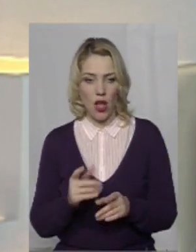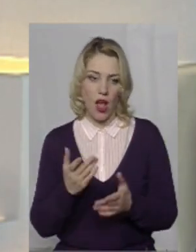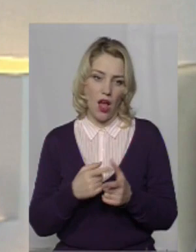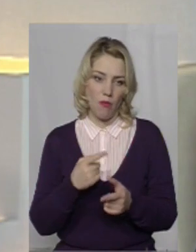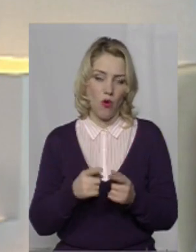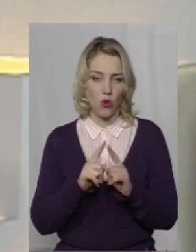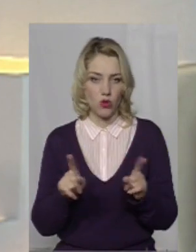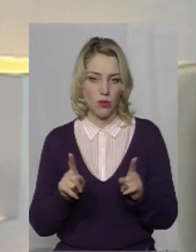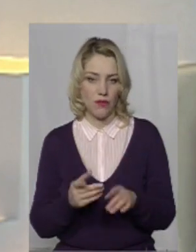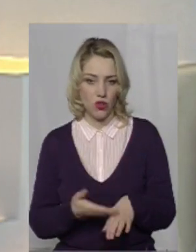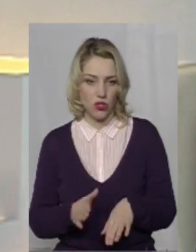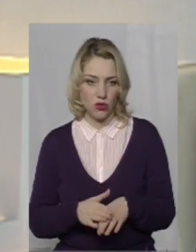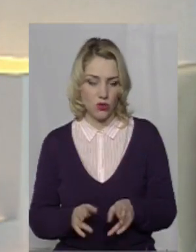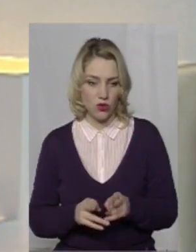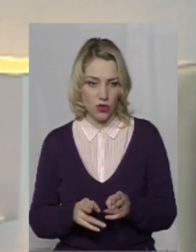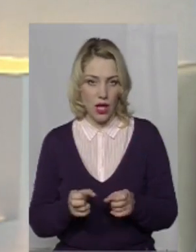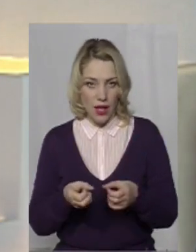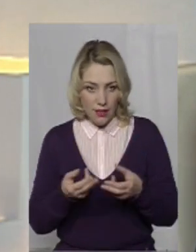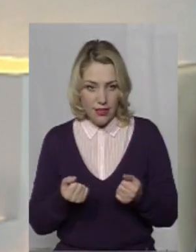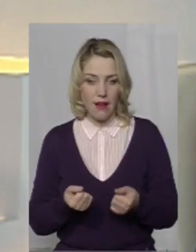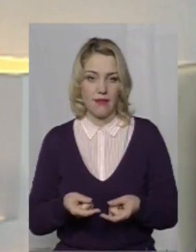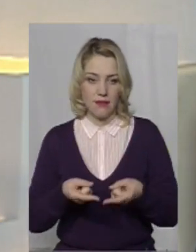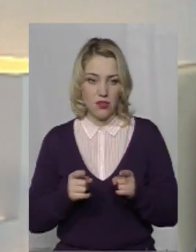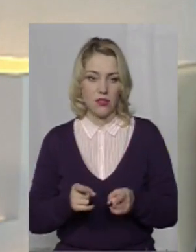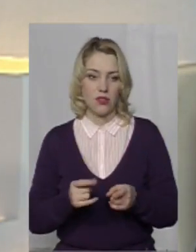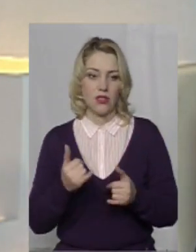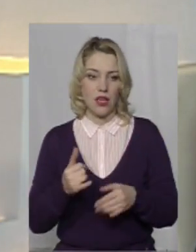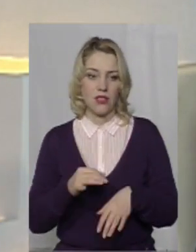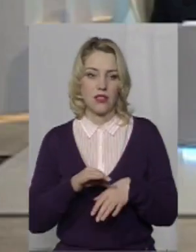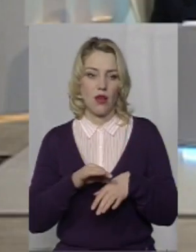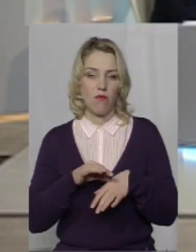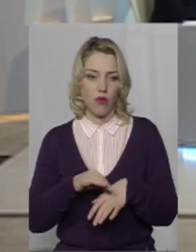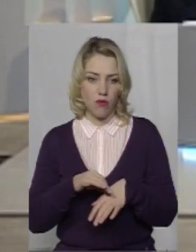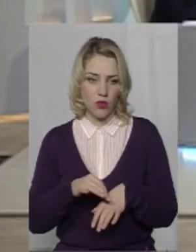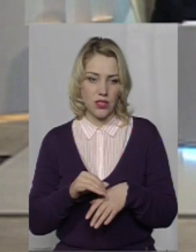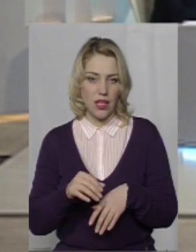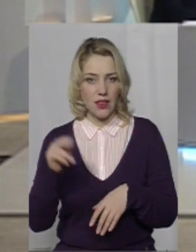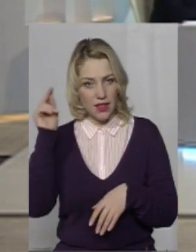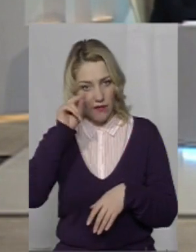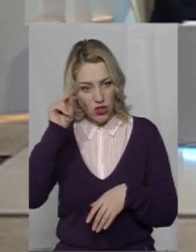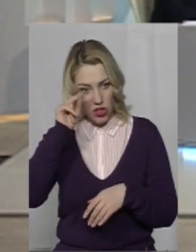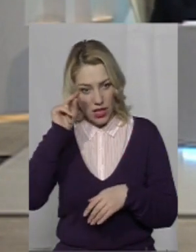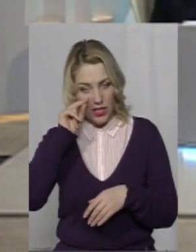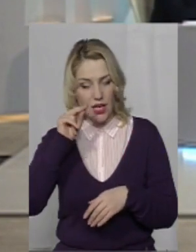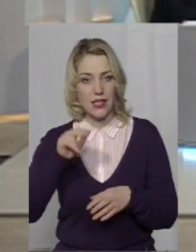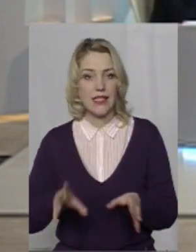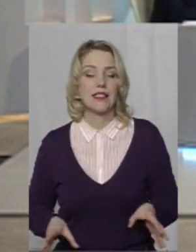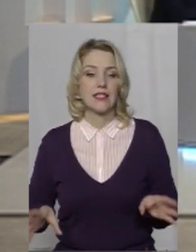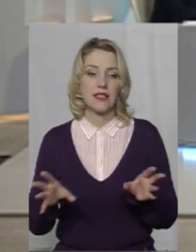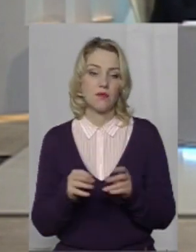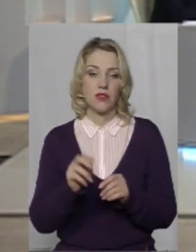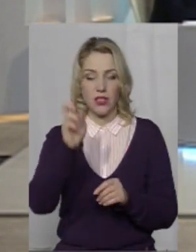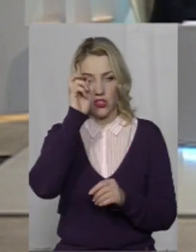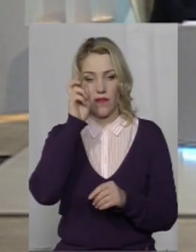тяжкого злочину. Так, дійсно, зараз проходять так звані навчання, якщо їх можна назвати, спільно з